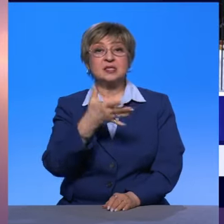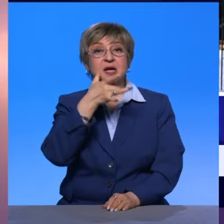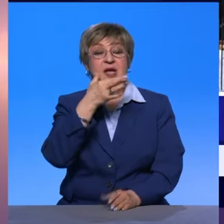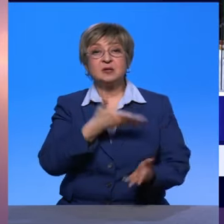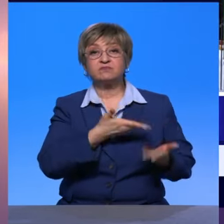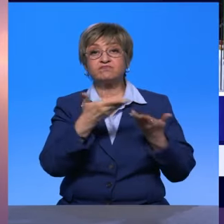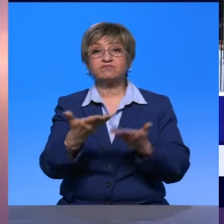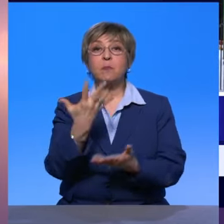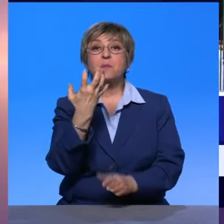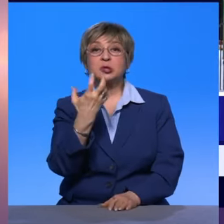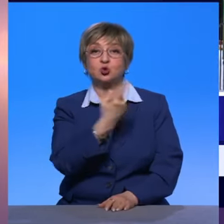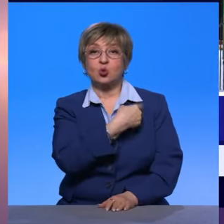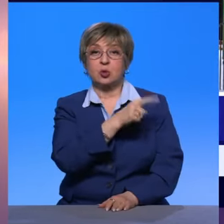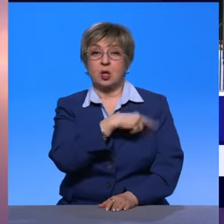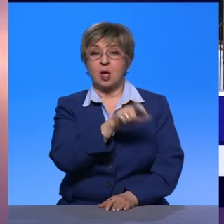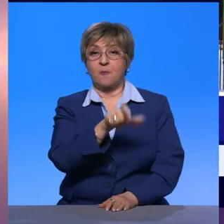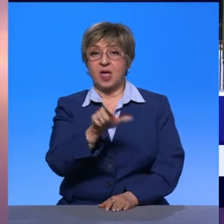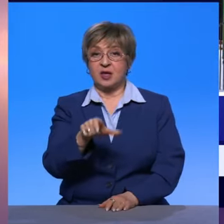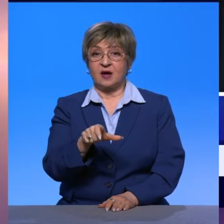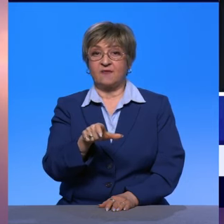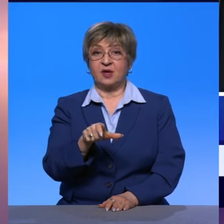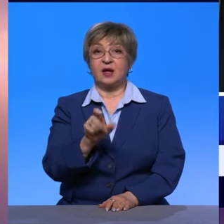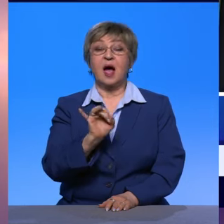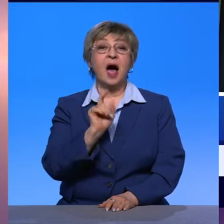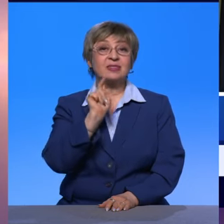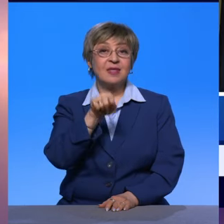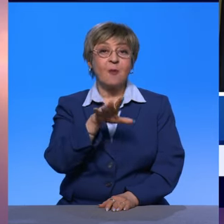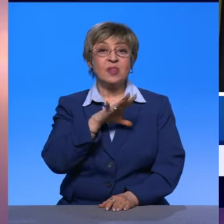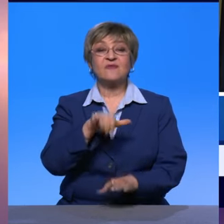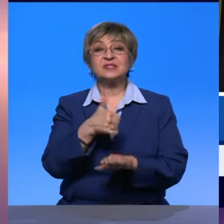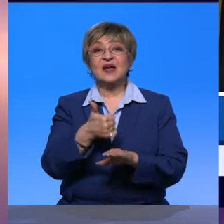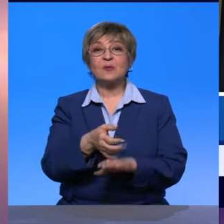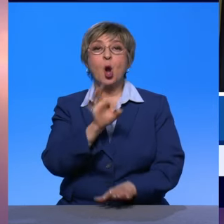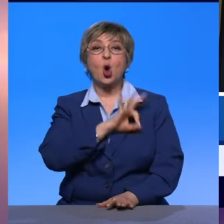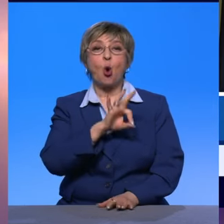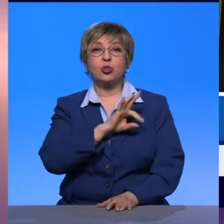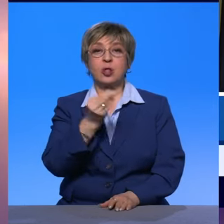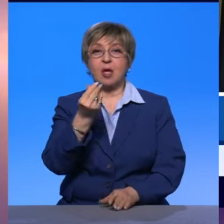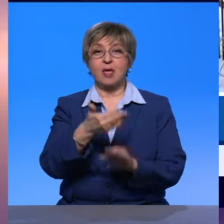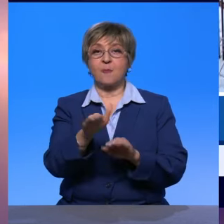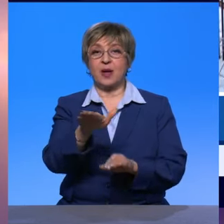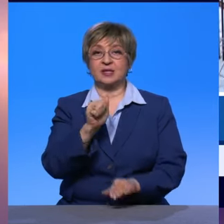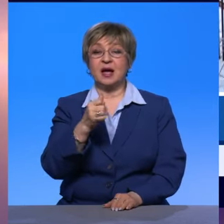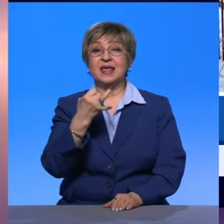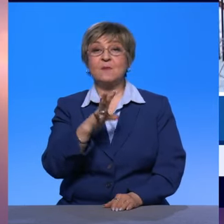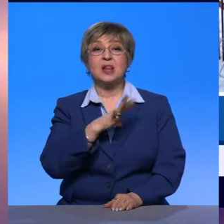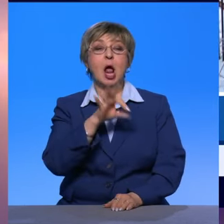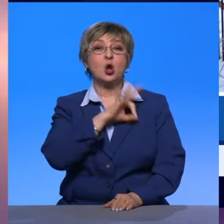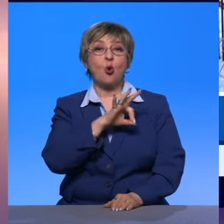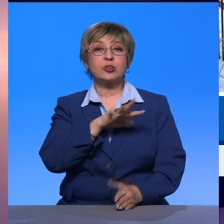500 медиков, правда, там это в основном была льготная ипотека, хотя и аренда льготная тоже была там,